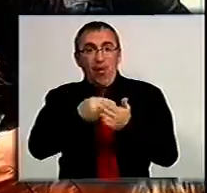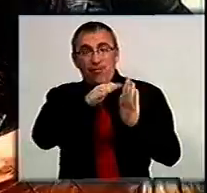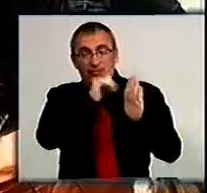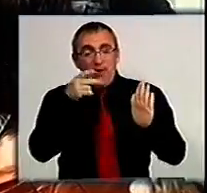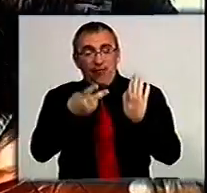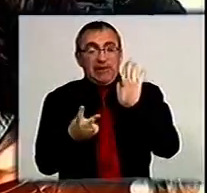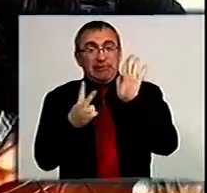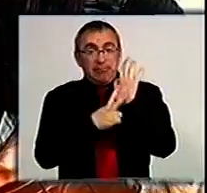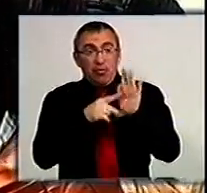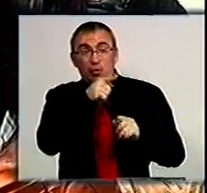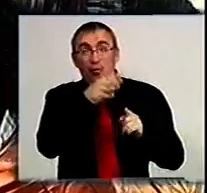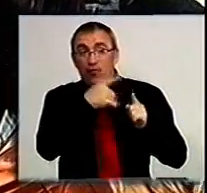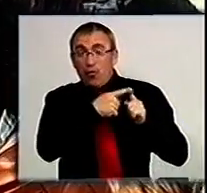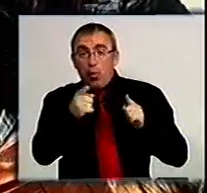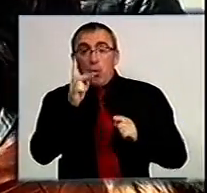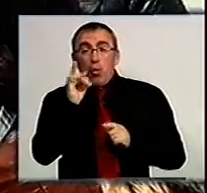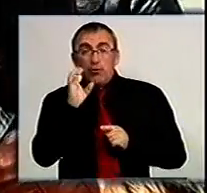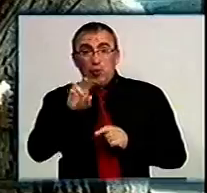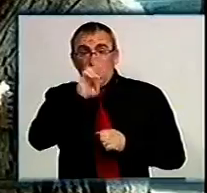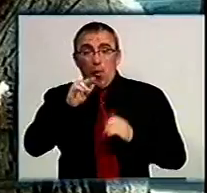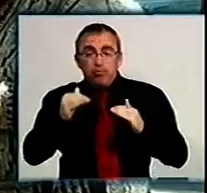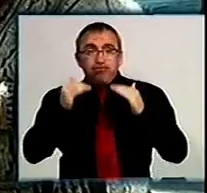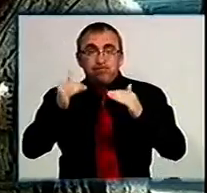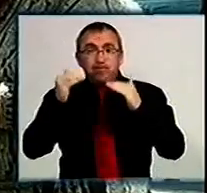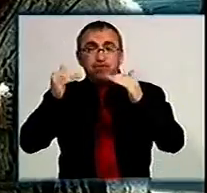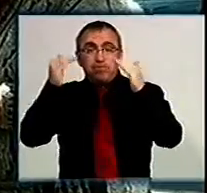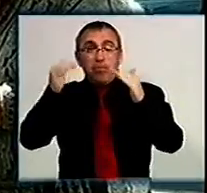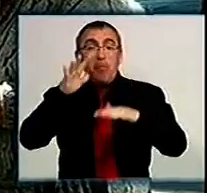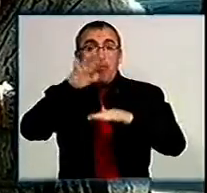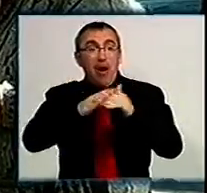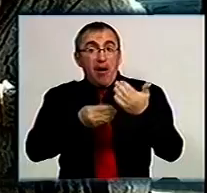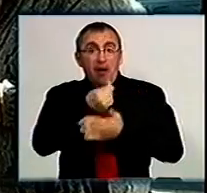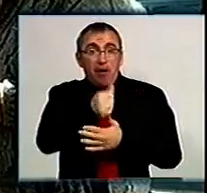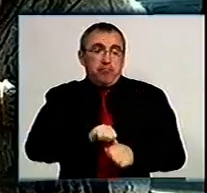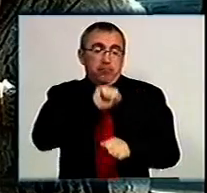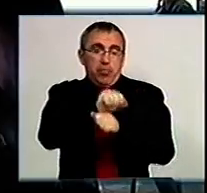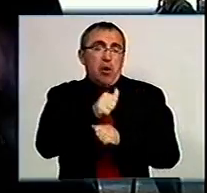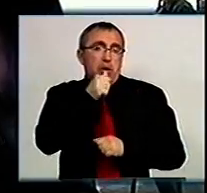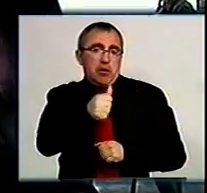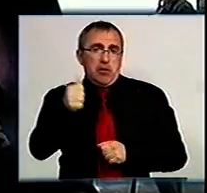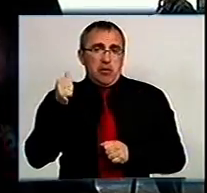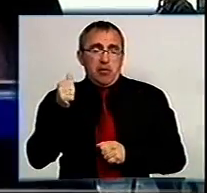-му. З того часу курс долара виріс у кілька разів. Платити банку Євген припинив рік тому.